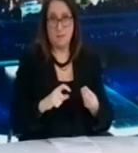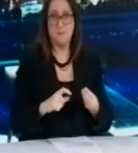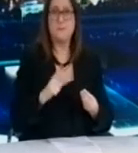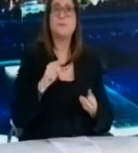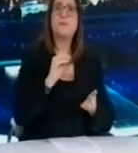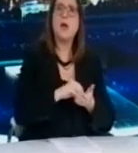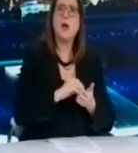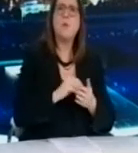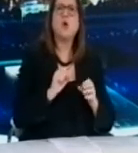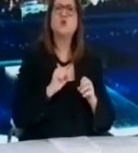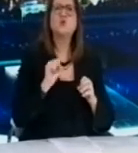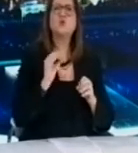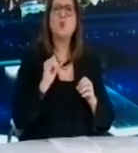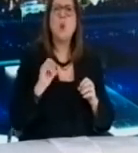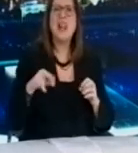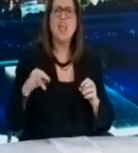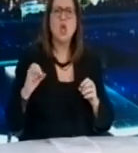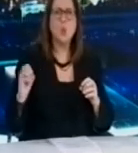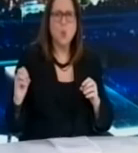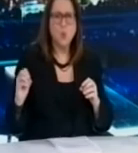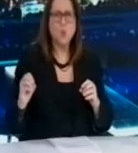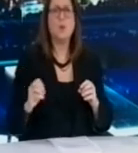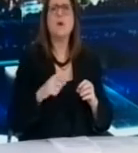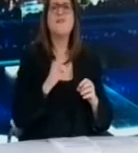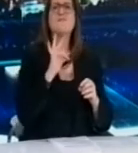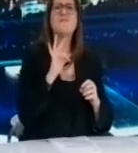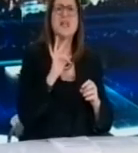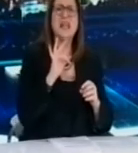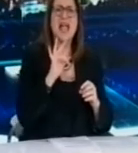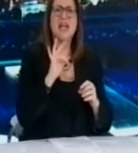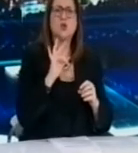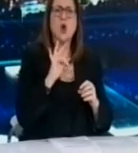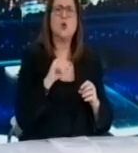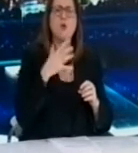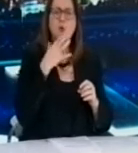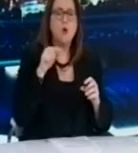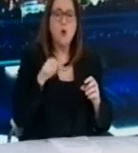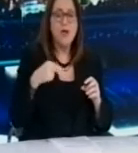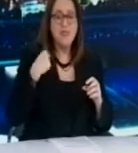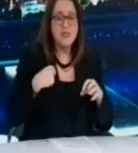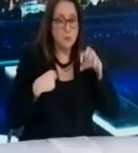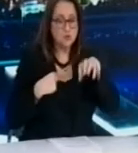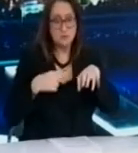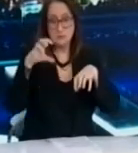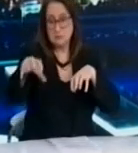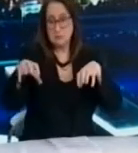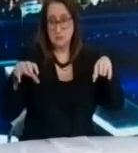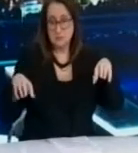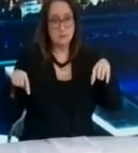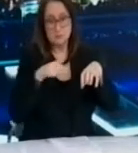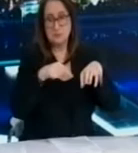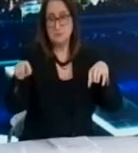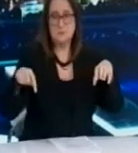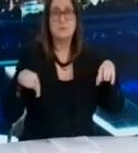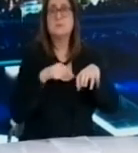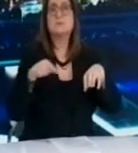στους Δήμους Σουλίου και Φιλιατών η οποία μάλιστα συνδέεται με κινητικότητα μεταξύ των τριών Δήμων όπως αποτυπώνεται τόσο από τα κρούσματα όσο